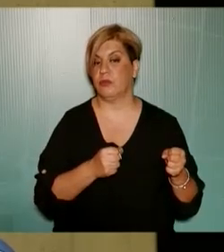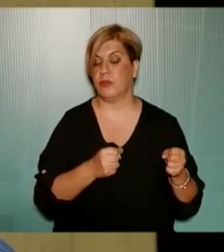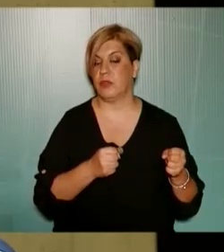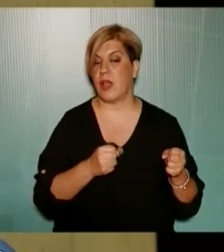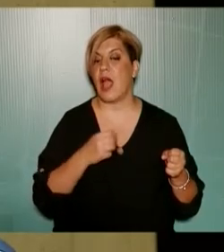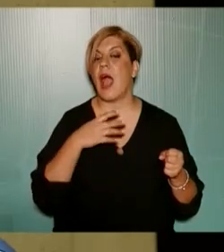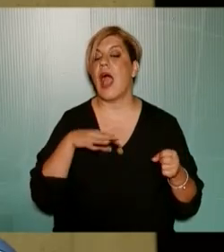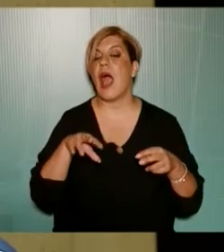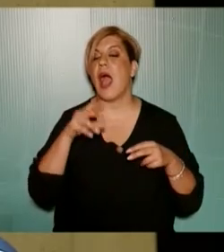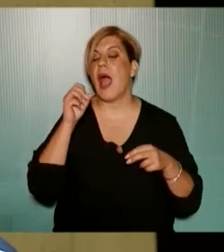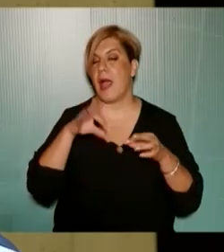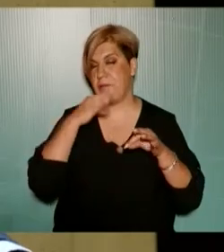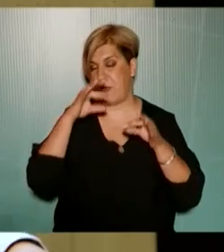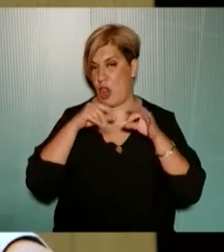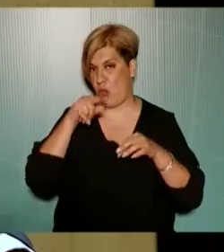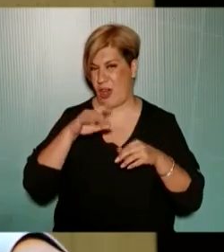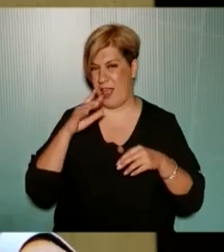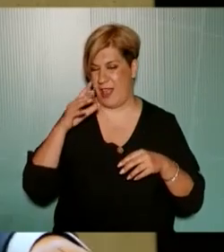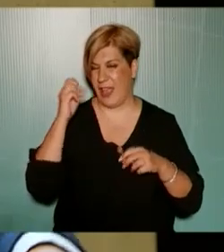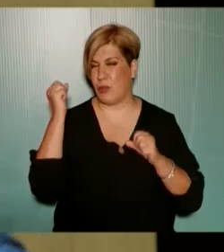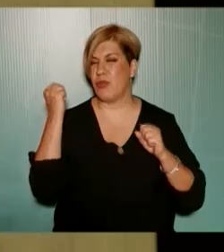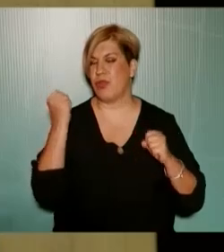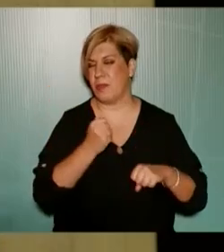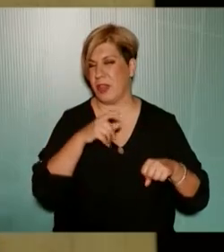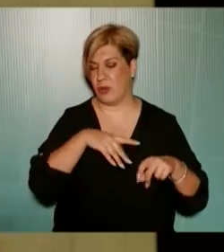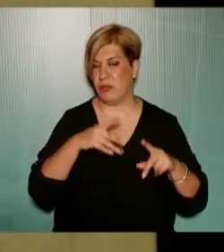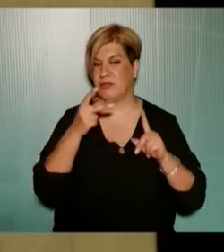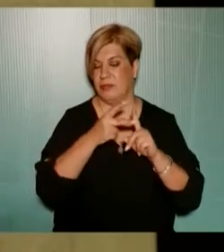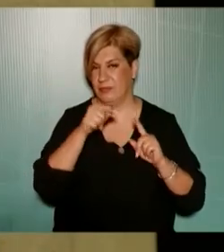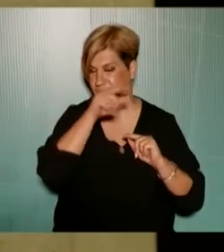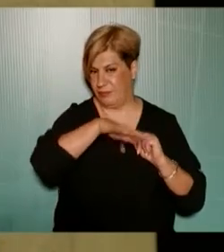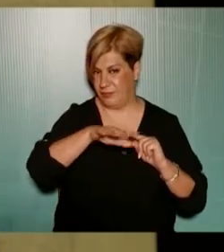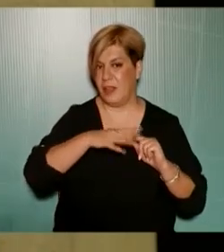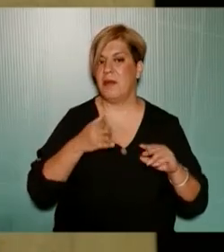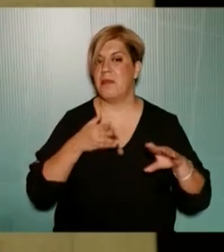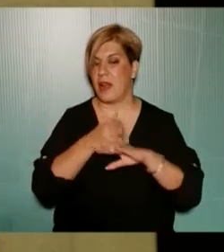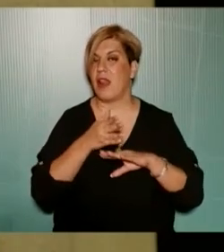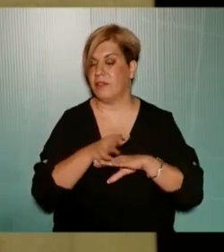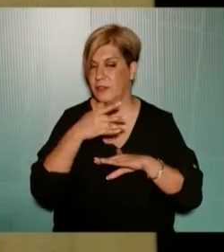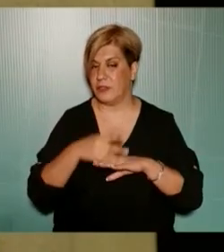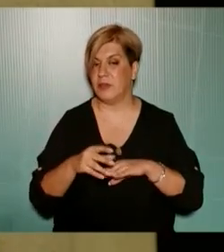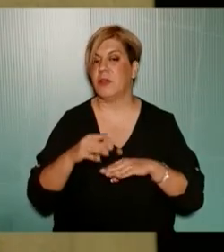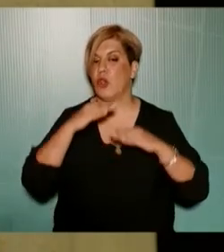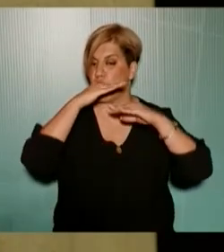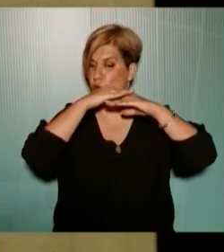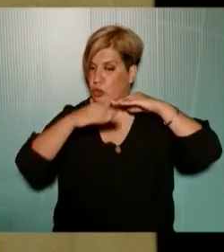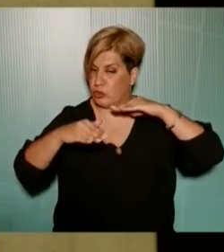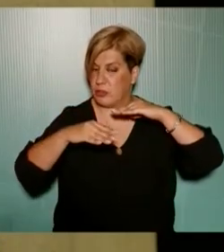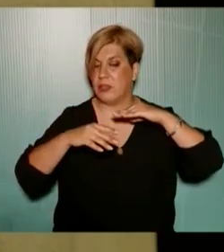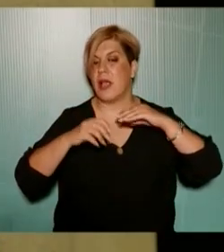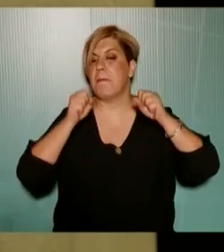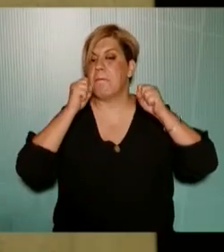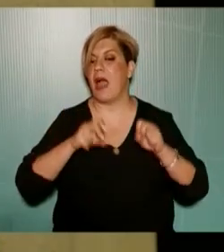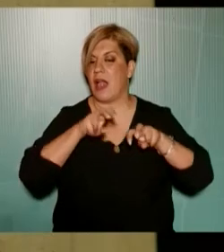Αμπελώνα του Δήμου διότι έχουν παραλάβει τις παρεμβάσεις τελευταίες που κάναμε με το Κιόσκι, με τα